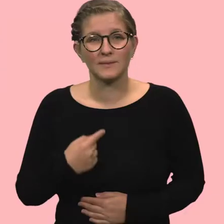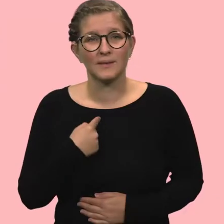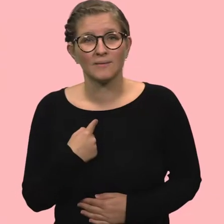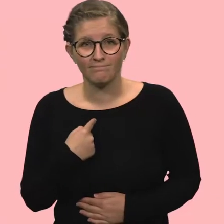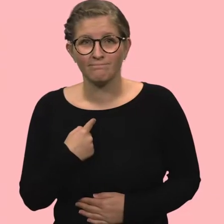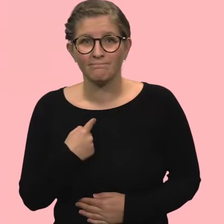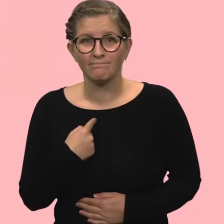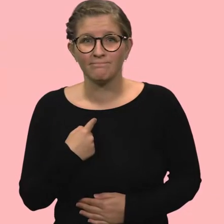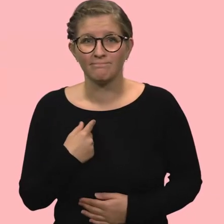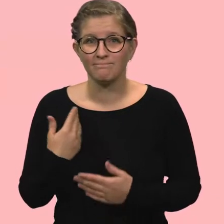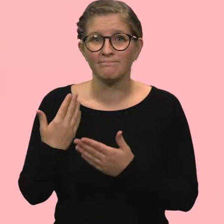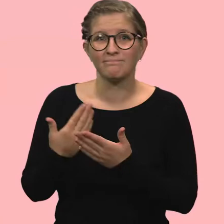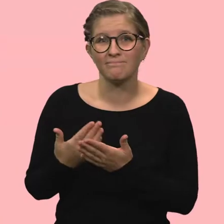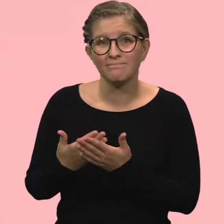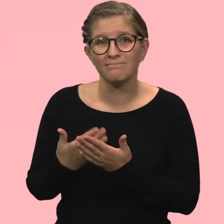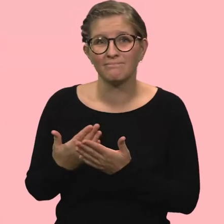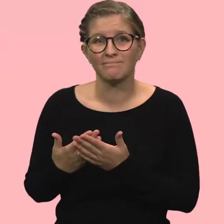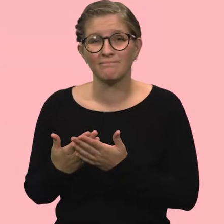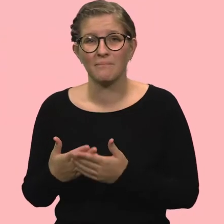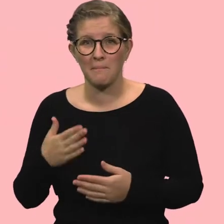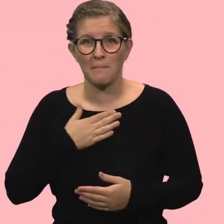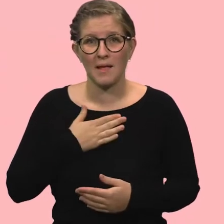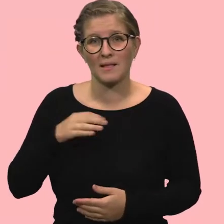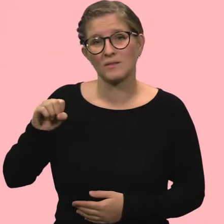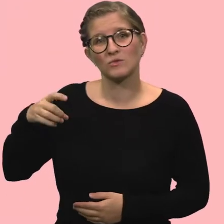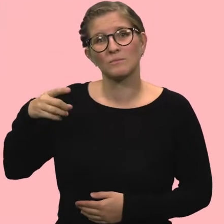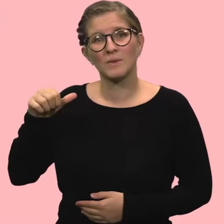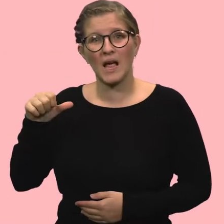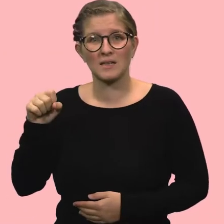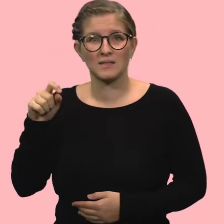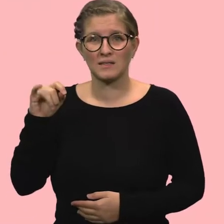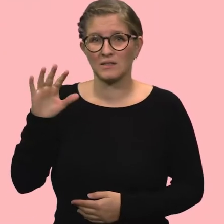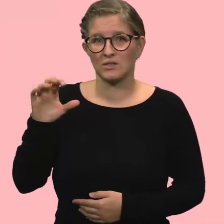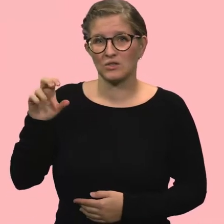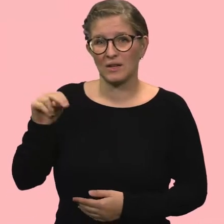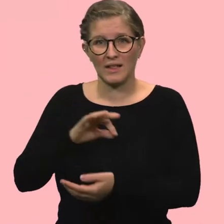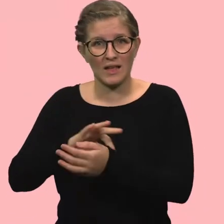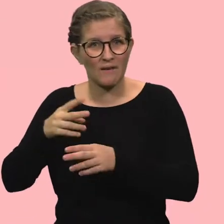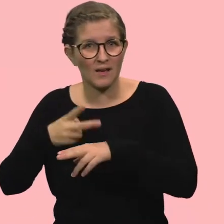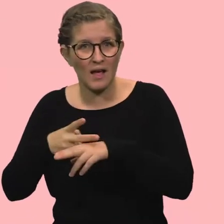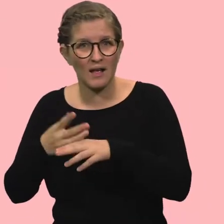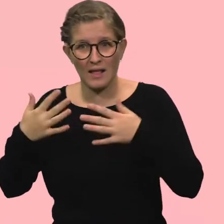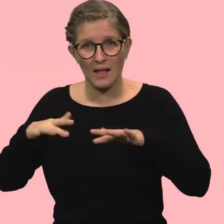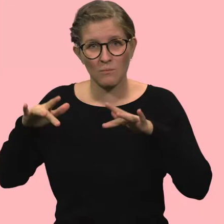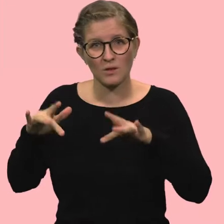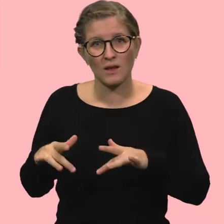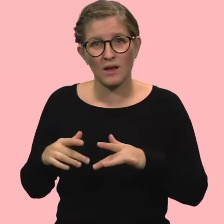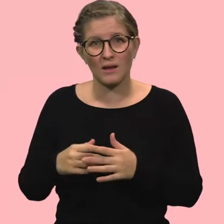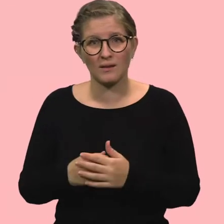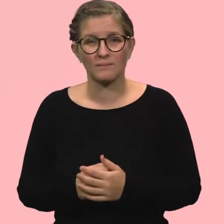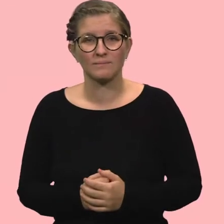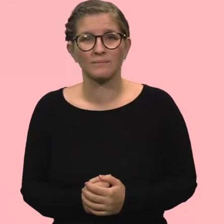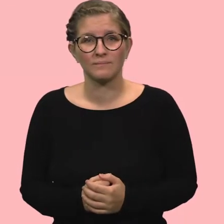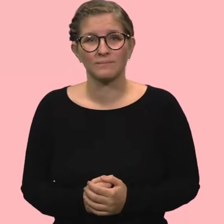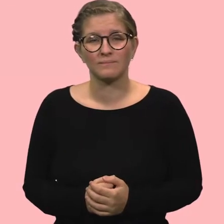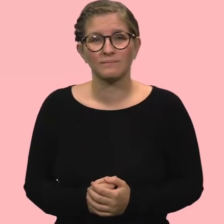Ich bin aufgrund meiner spastischen Lehmungen